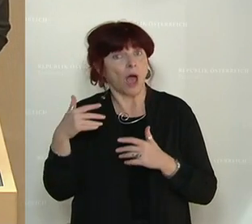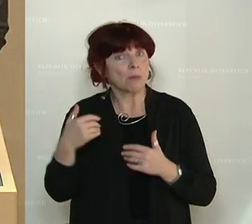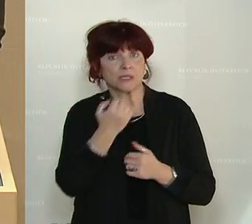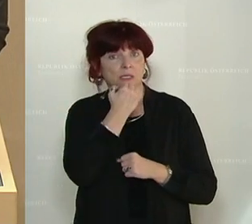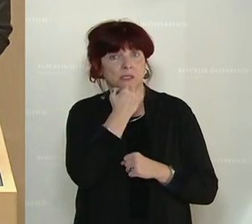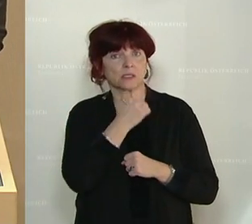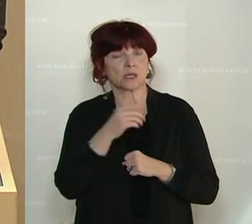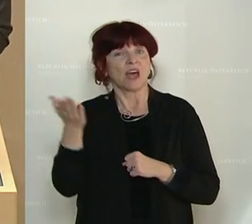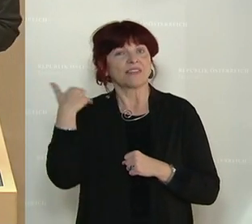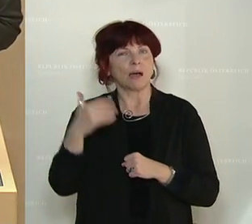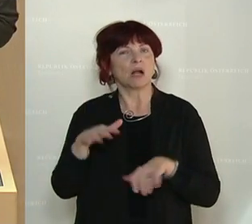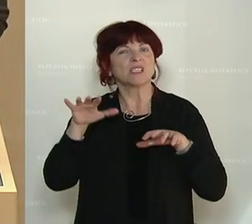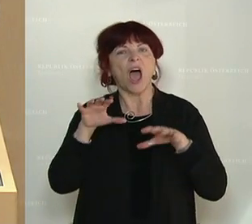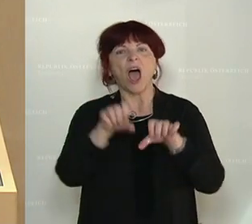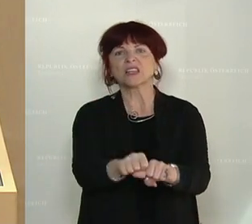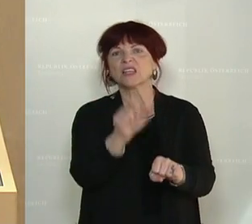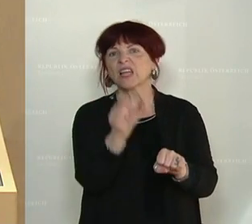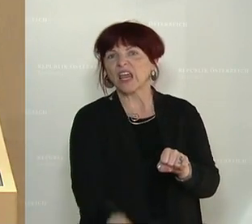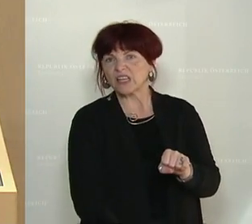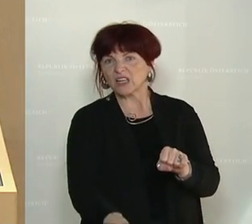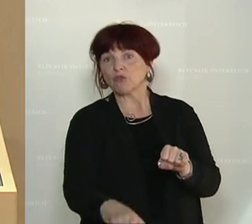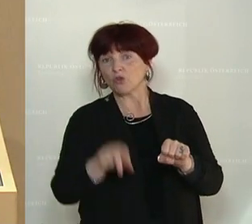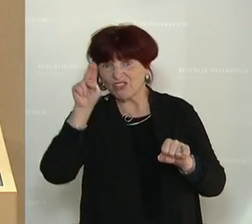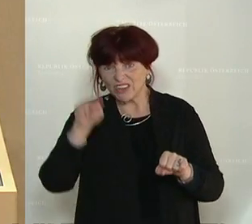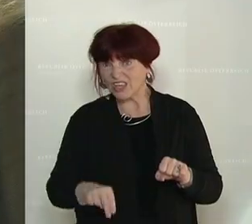Wien kein aktives Waffenverbot bestanden hat.